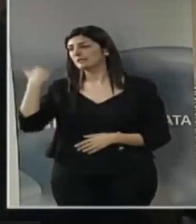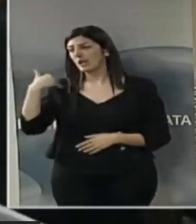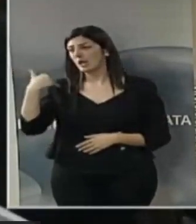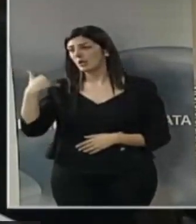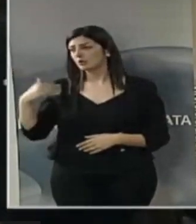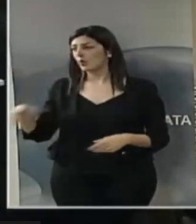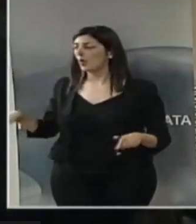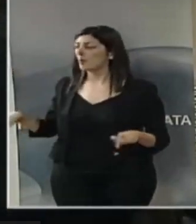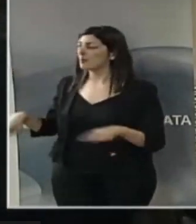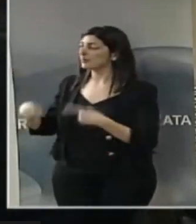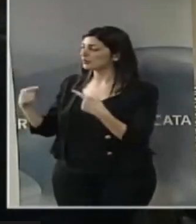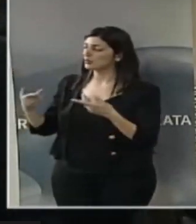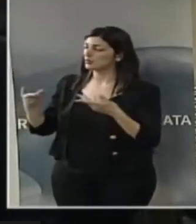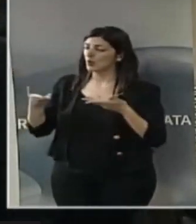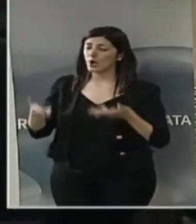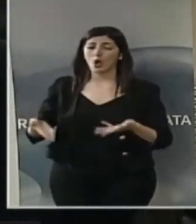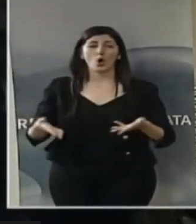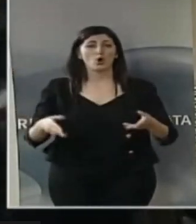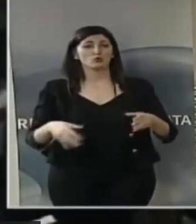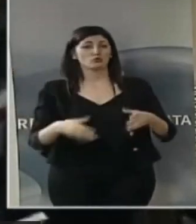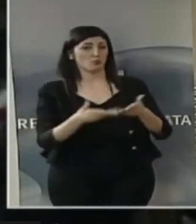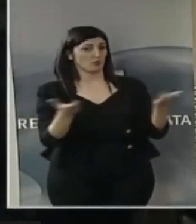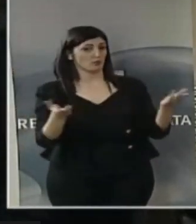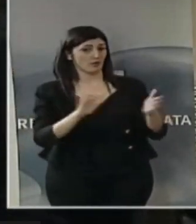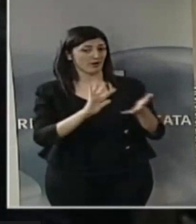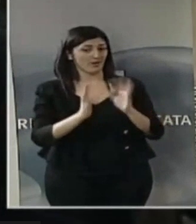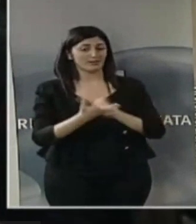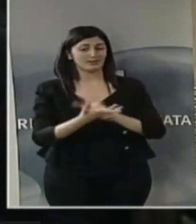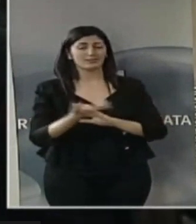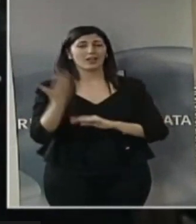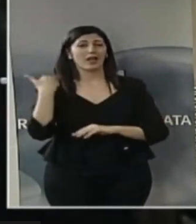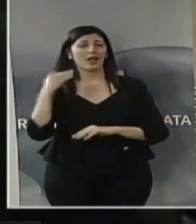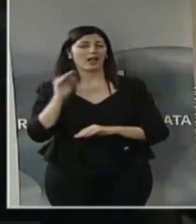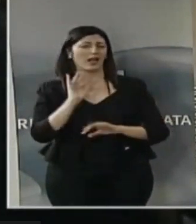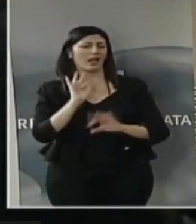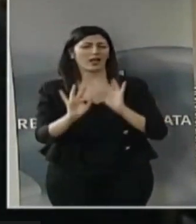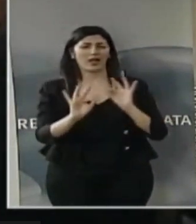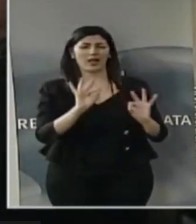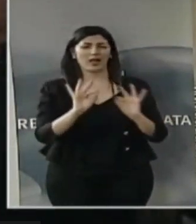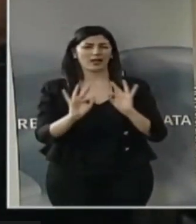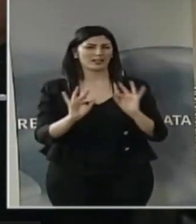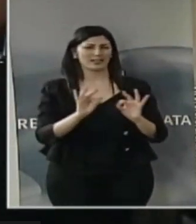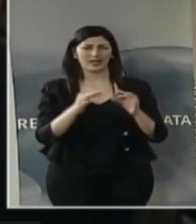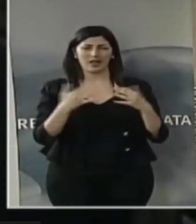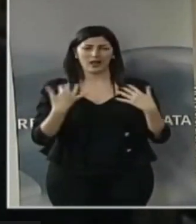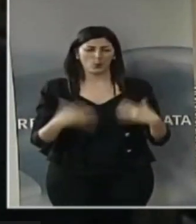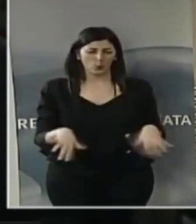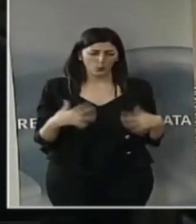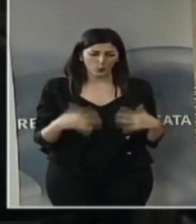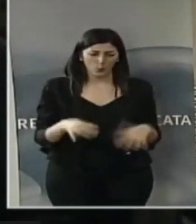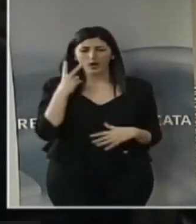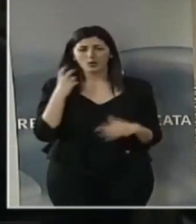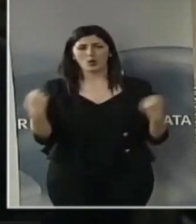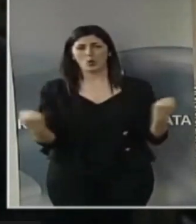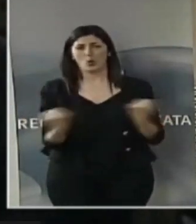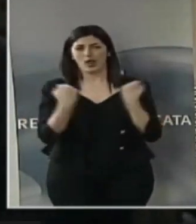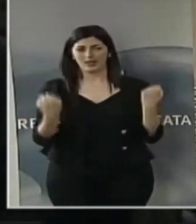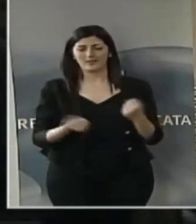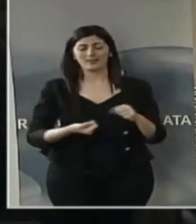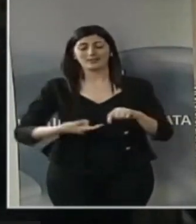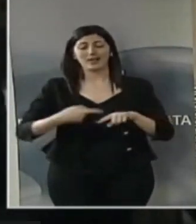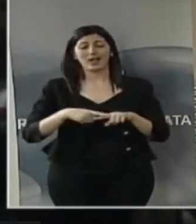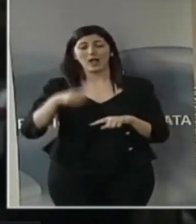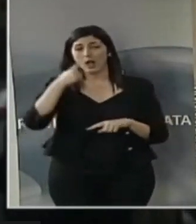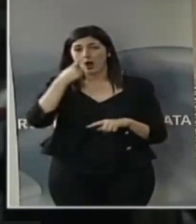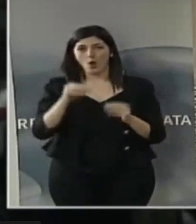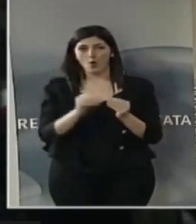oggi maggioranza, criticava tantissimo nelle sue attività e anche nella modalità di sostenere il